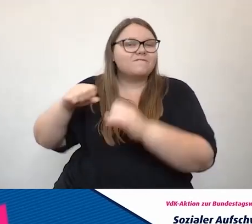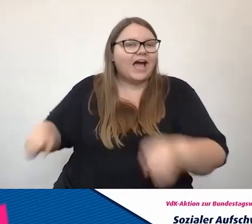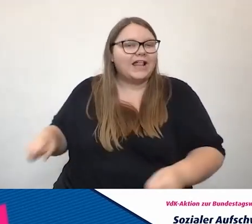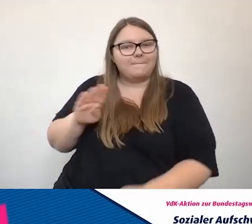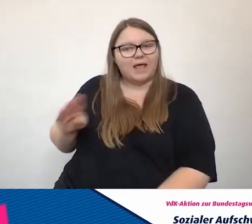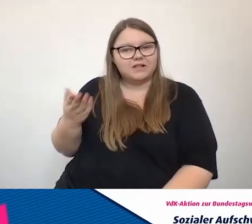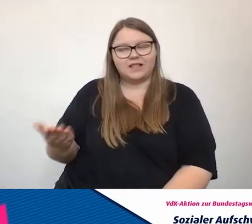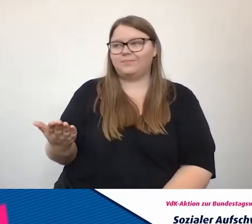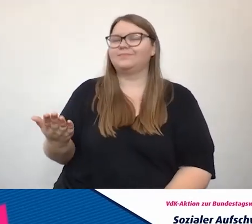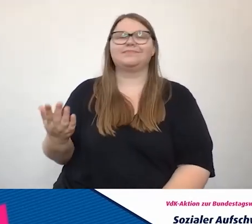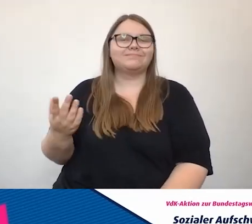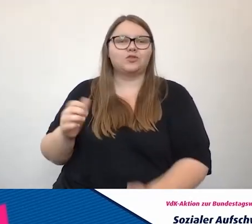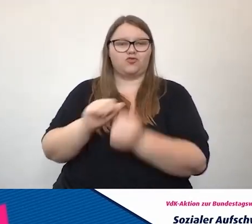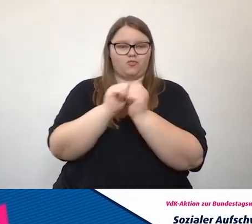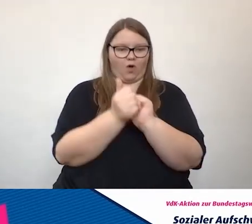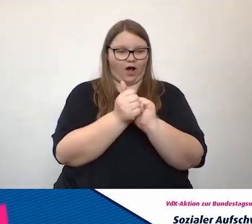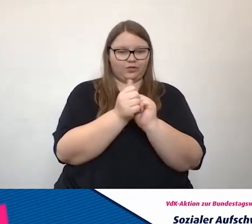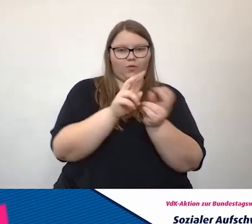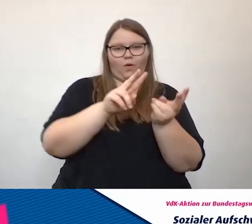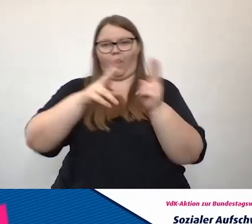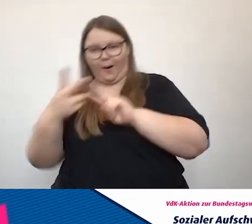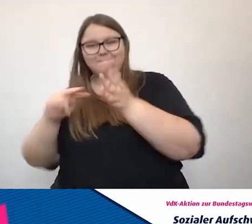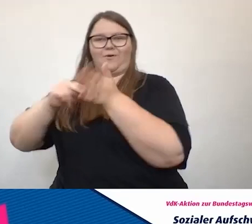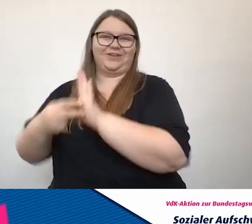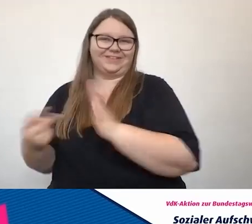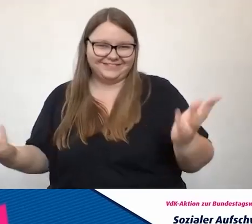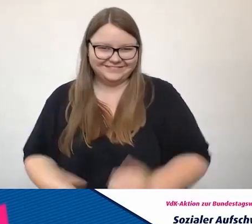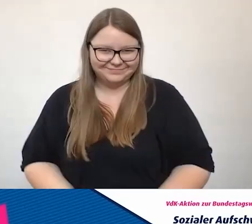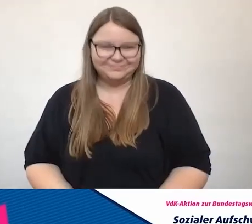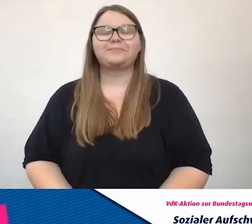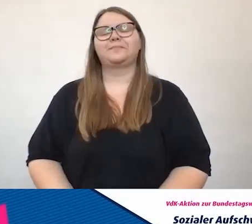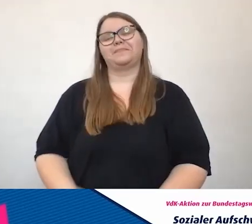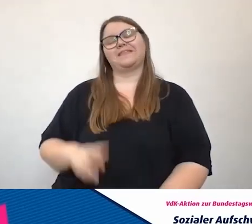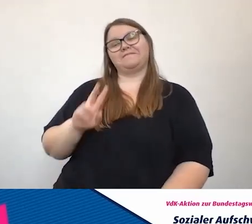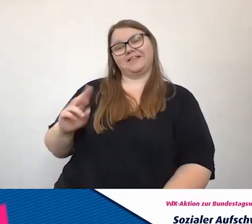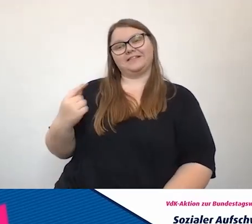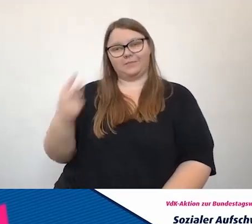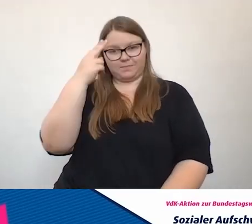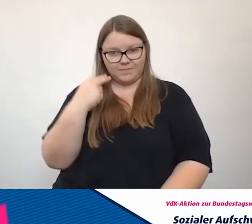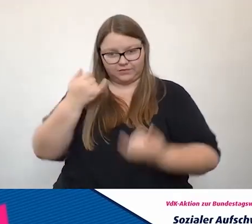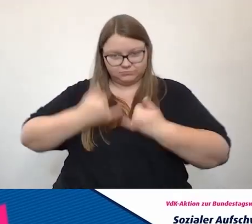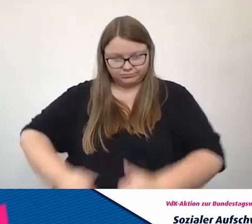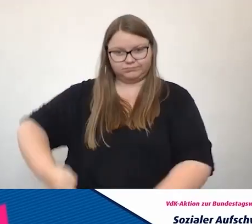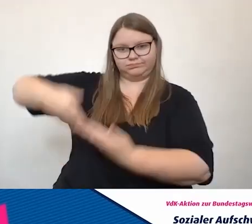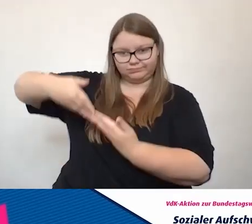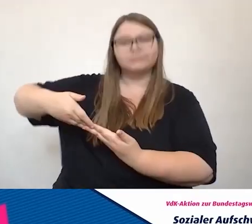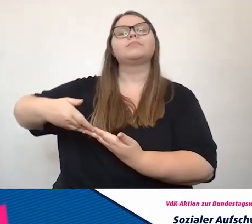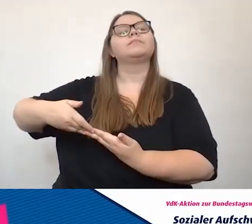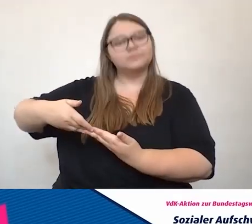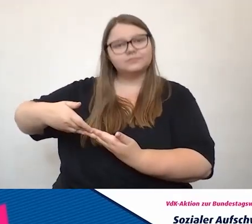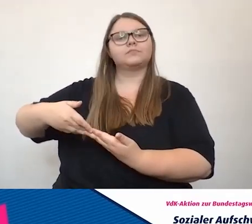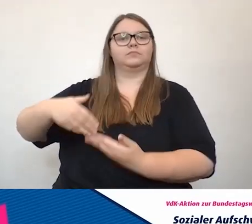Verena ist vom Sport in die Politik, wenn ich das so sagen darf. Verena, du bist blind zur Welt gekommen und